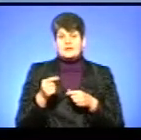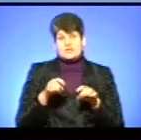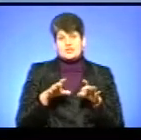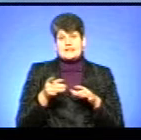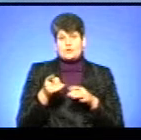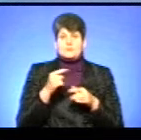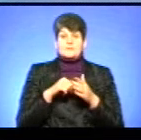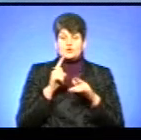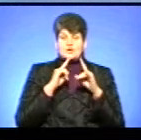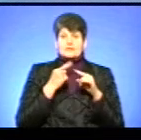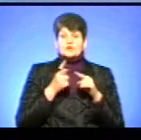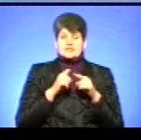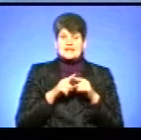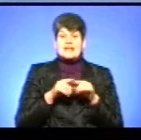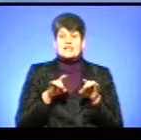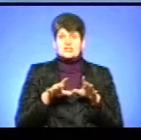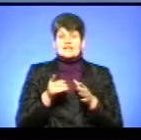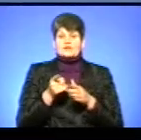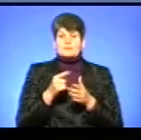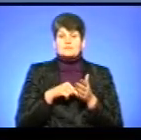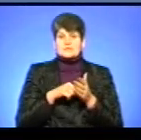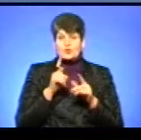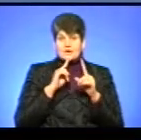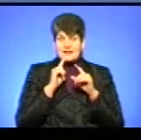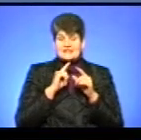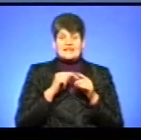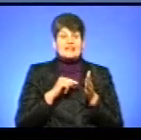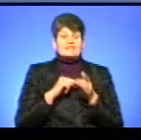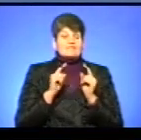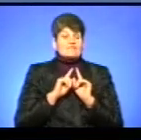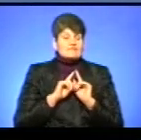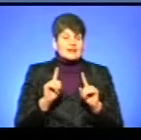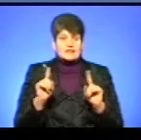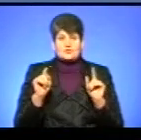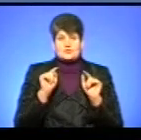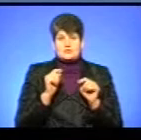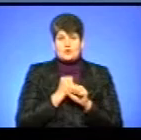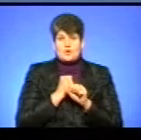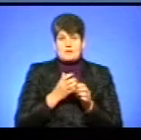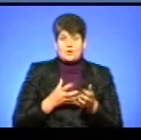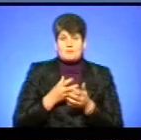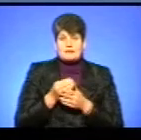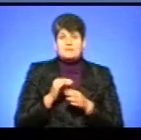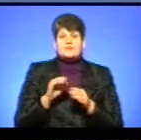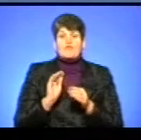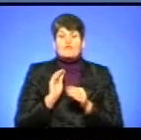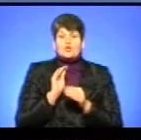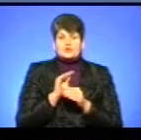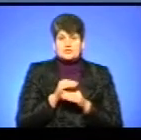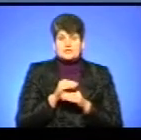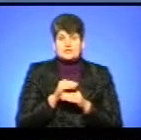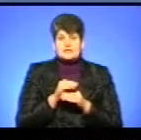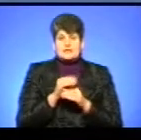можна сказати, то це рішення Тернопільської міської ради, як виняток з тих, хто здійснює оплату, вже пізнішим доповненням, включило також